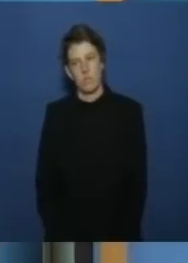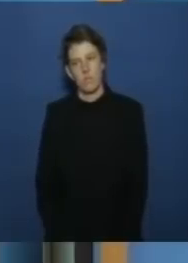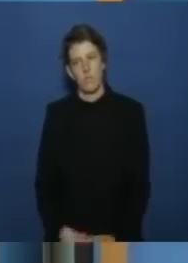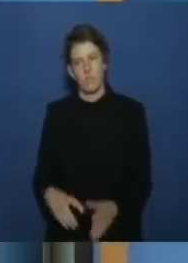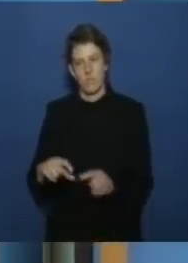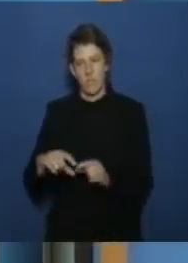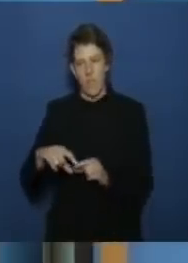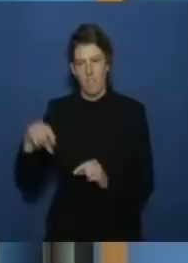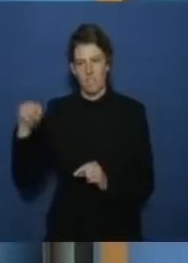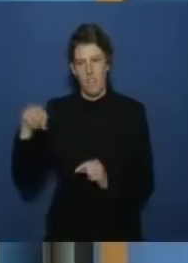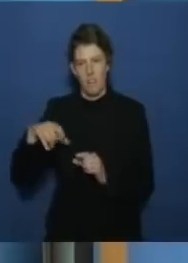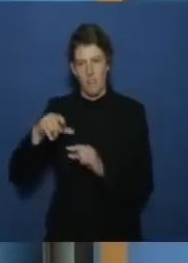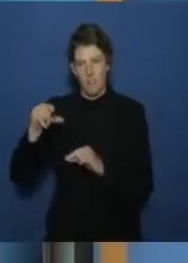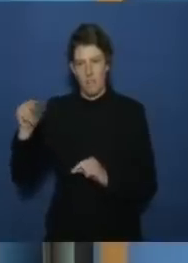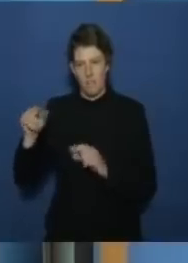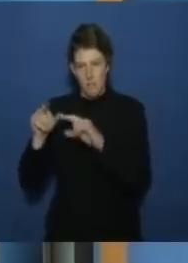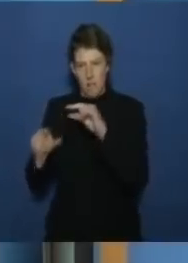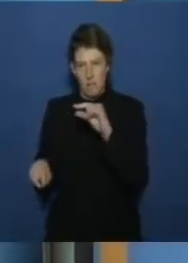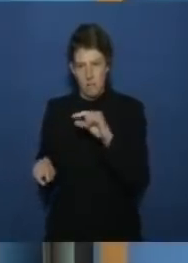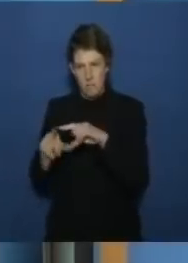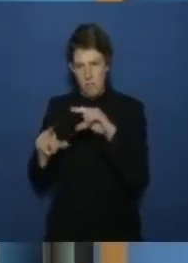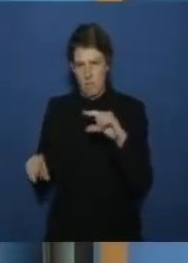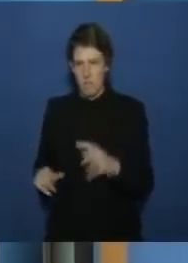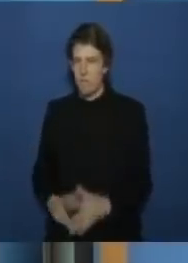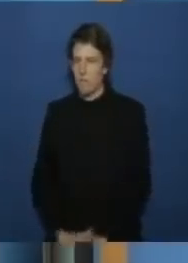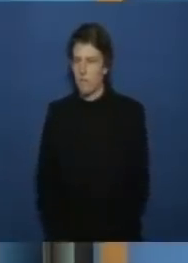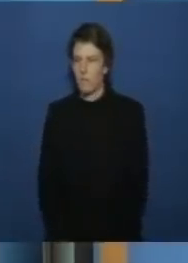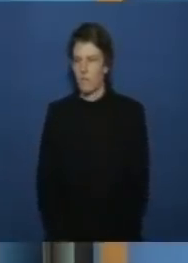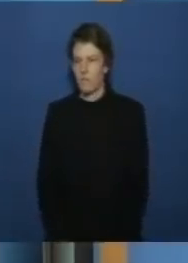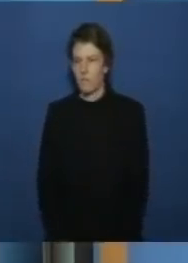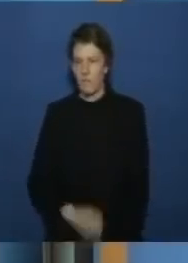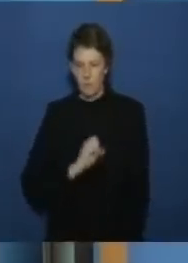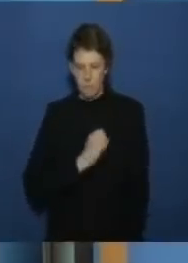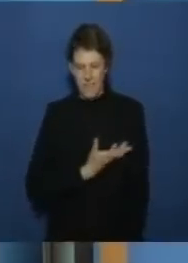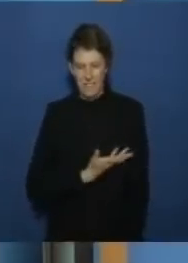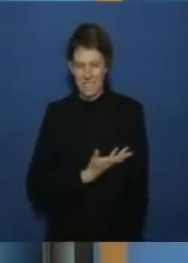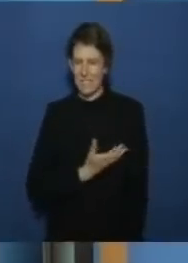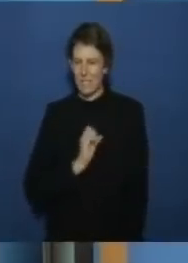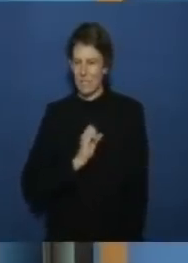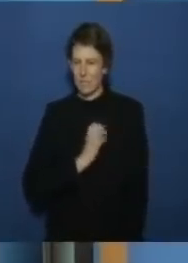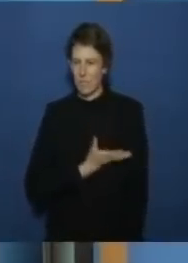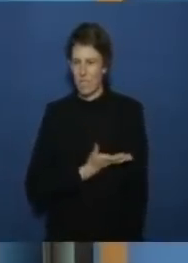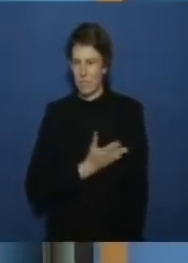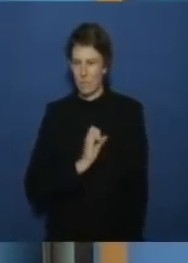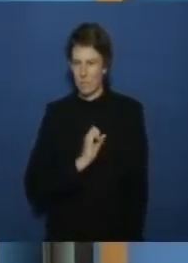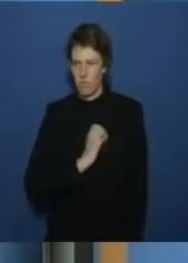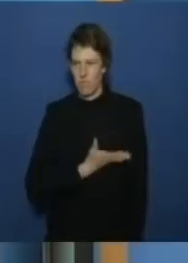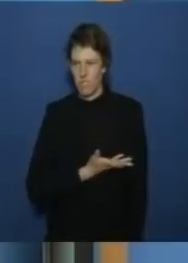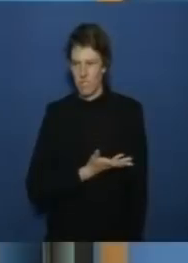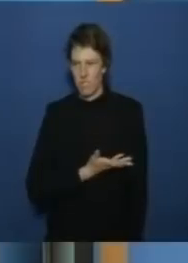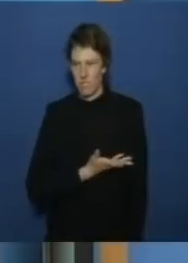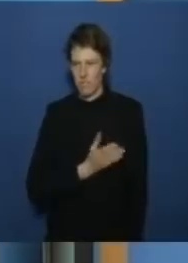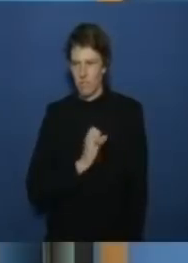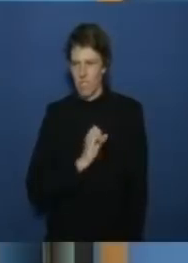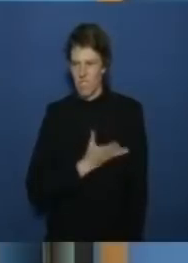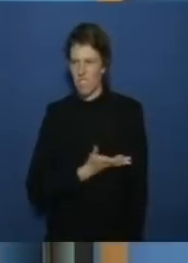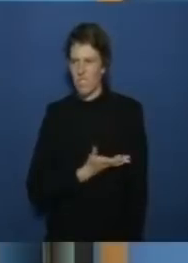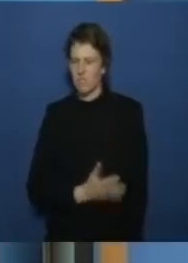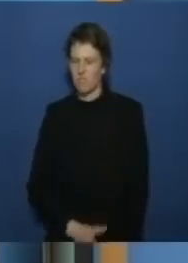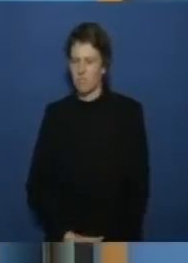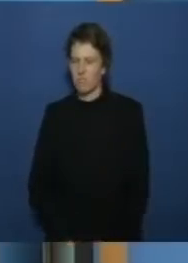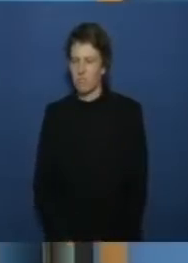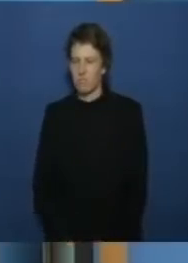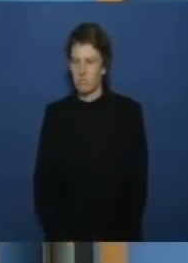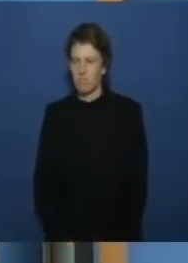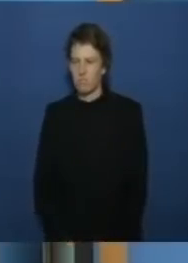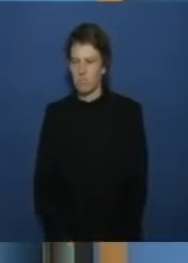außenpolitik in anspruch ich war heute selber nicht auf der bundespressekonferenz aber da ich schon am mittwoch nicht berichten konnte